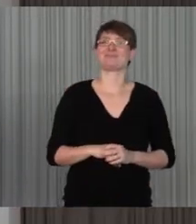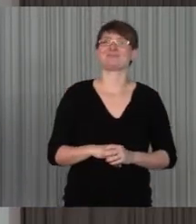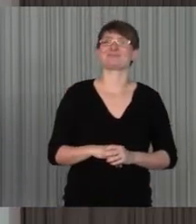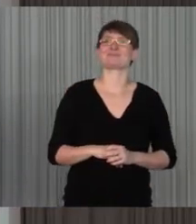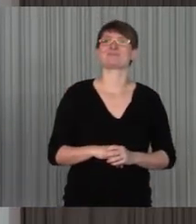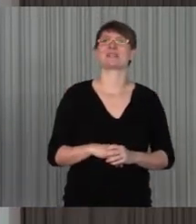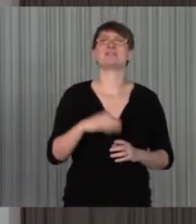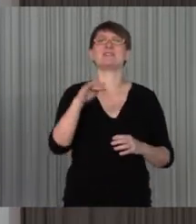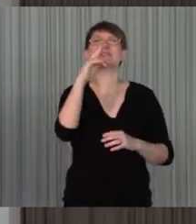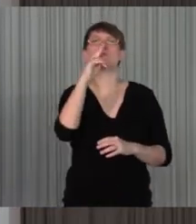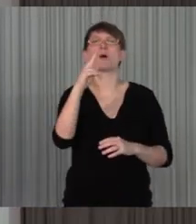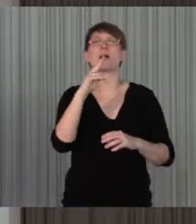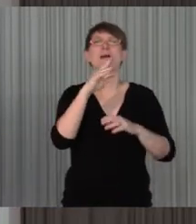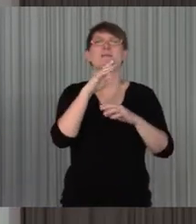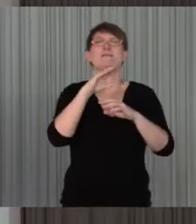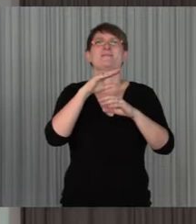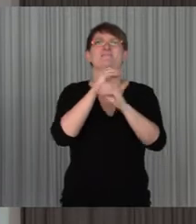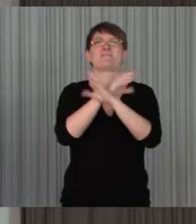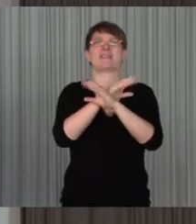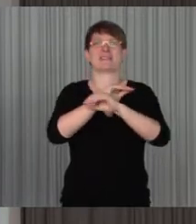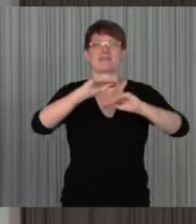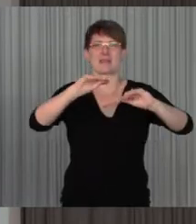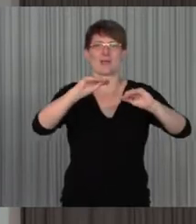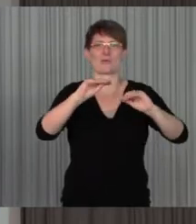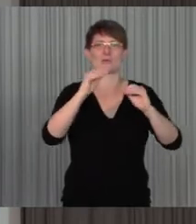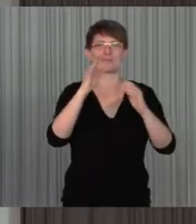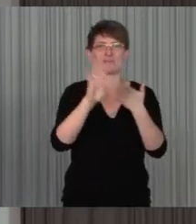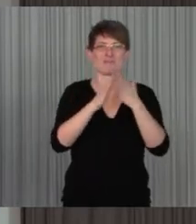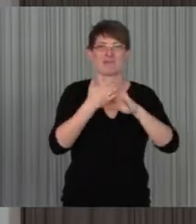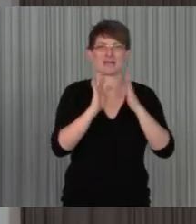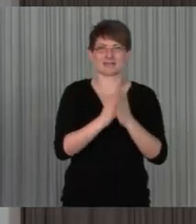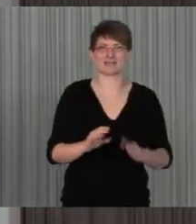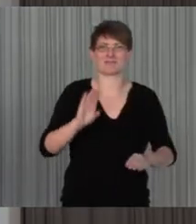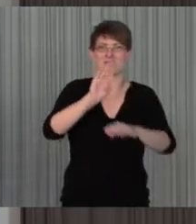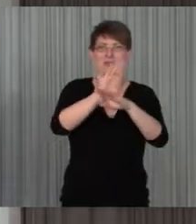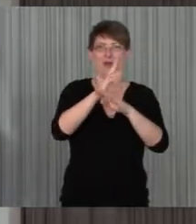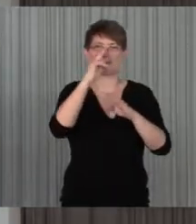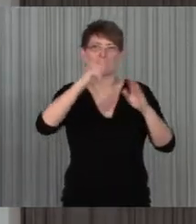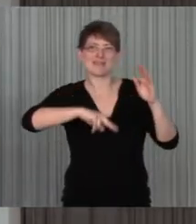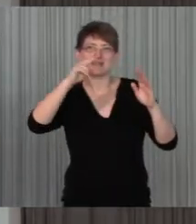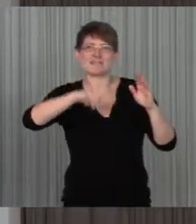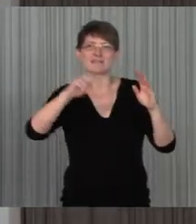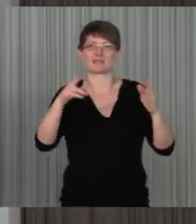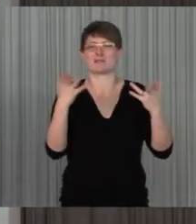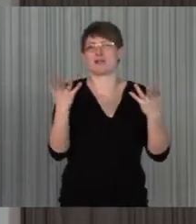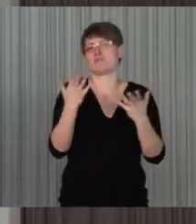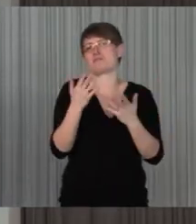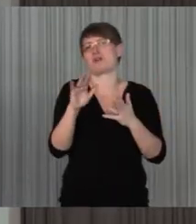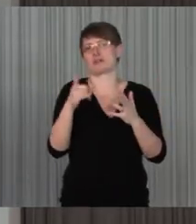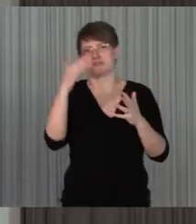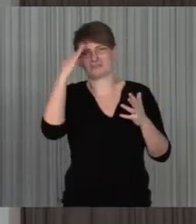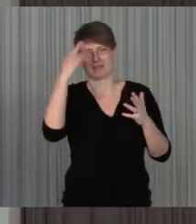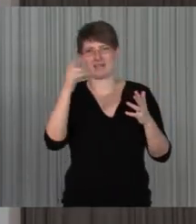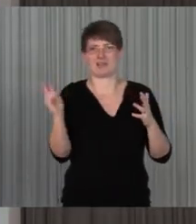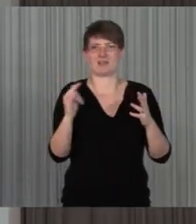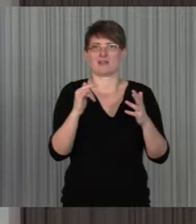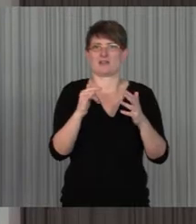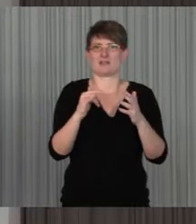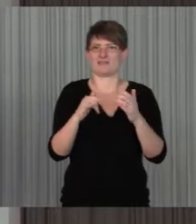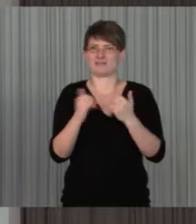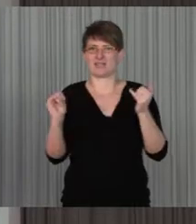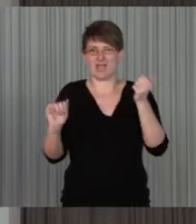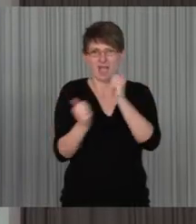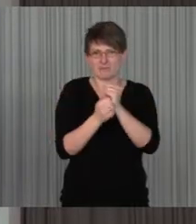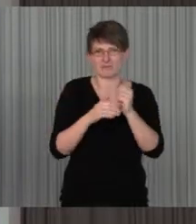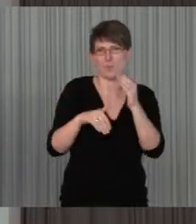Medienpädagogin Praxisblock sehen und da lesen, die kennen Sie wahrscheinlich sehr viele, sozusagen, wie finde ich, wenn es neue